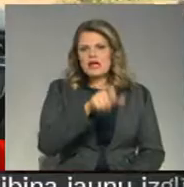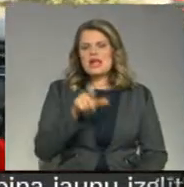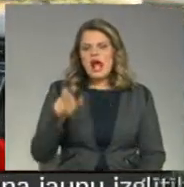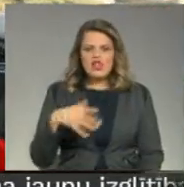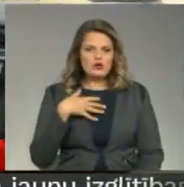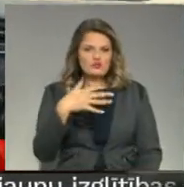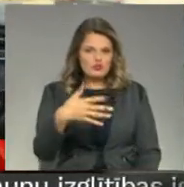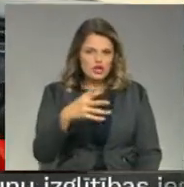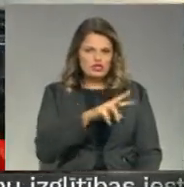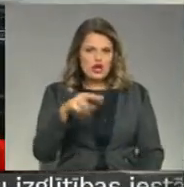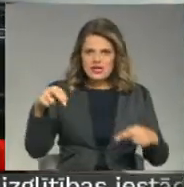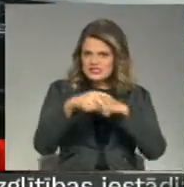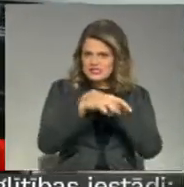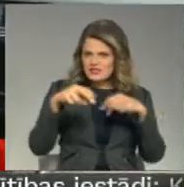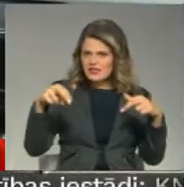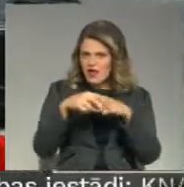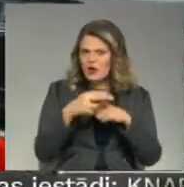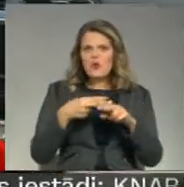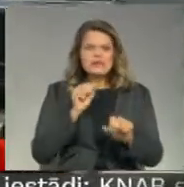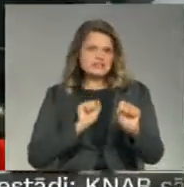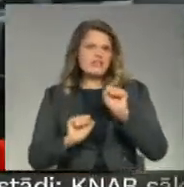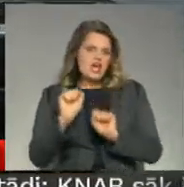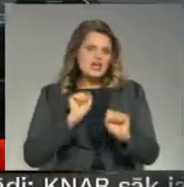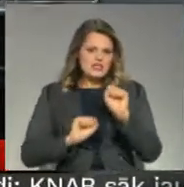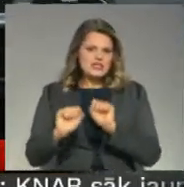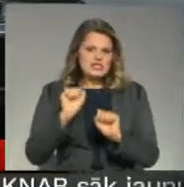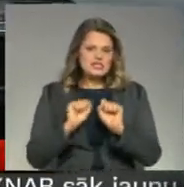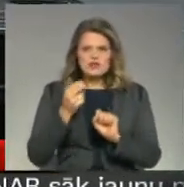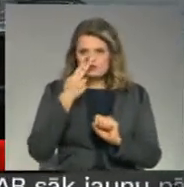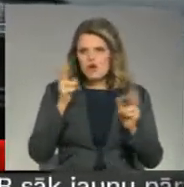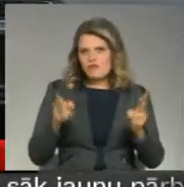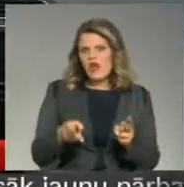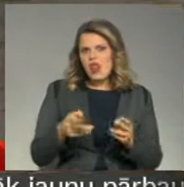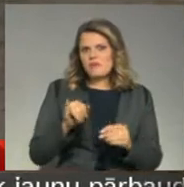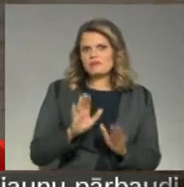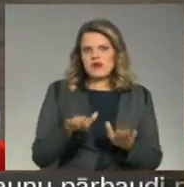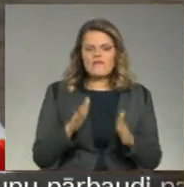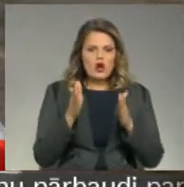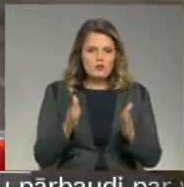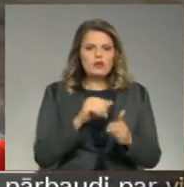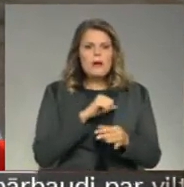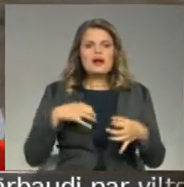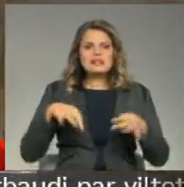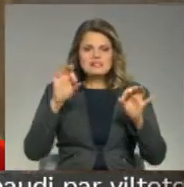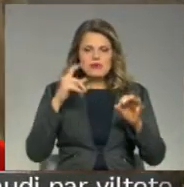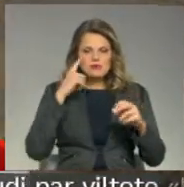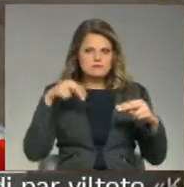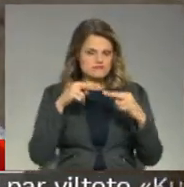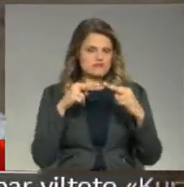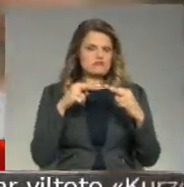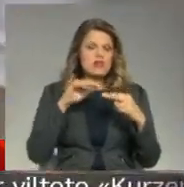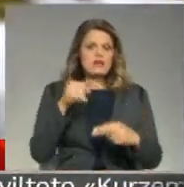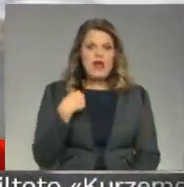un izvairīties, no kaut kādas nelēmas, tāda ir. Pats svarīgākais ir acu kontakts.